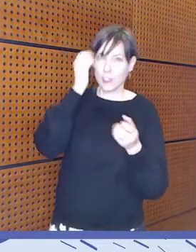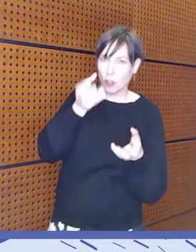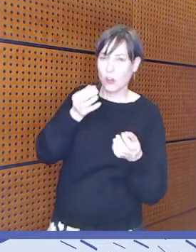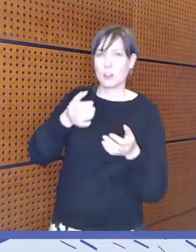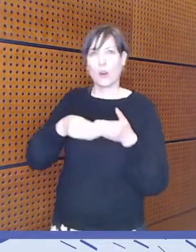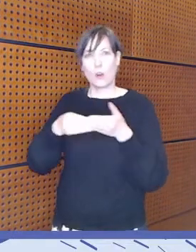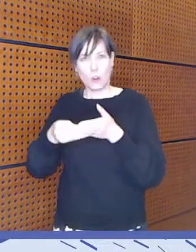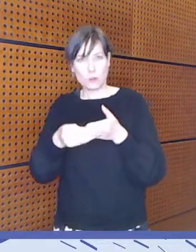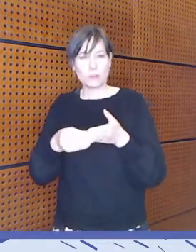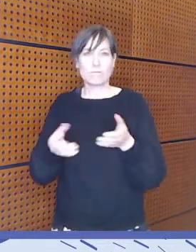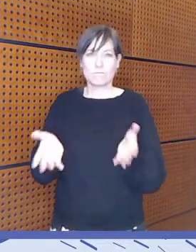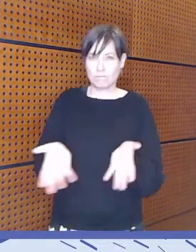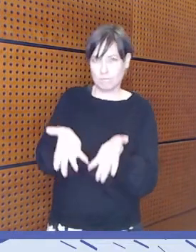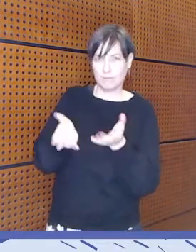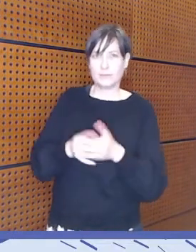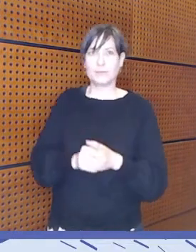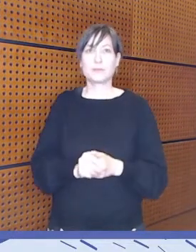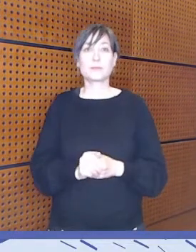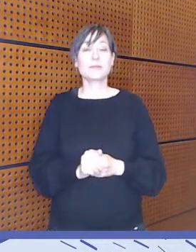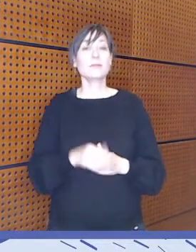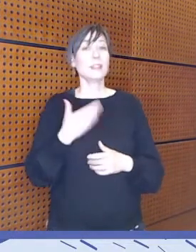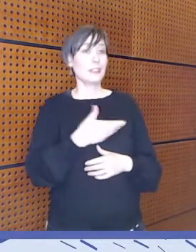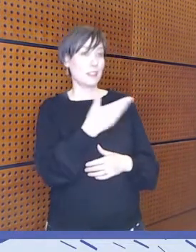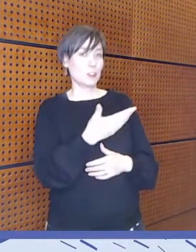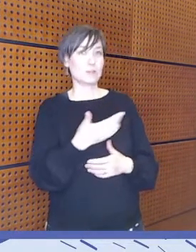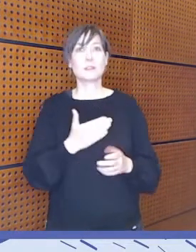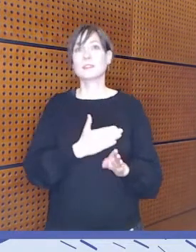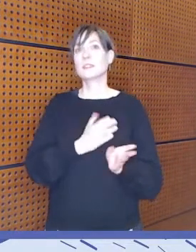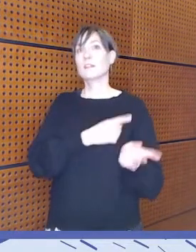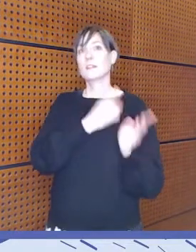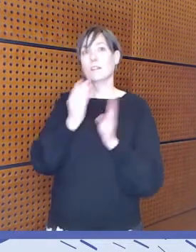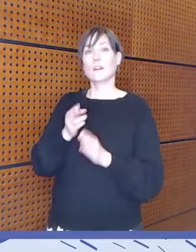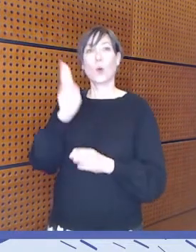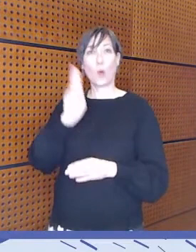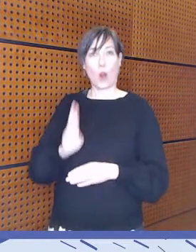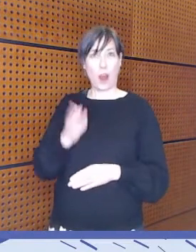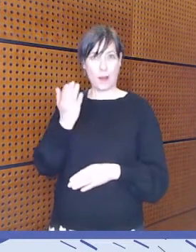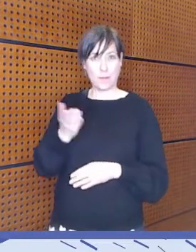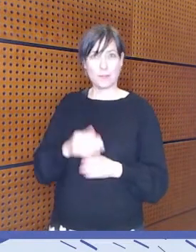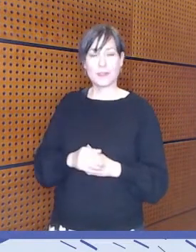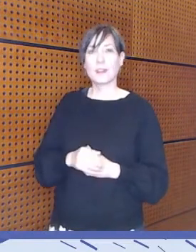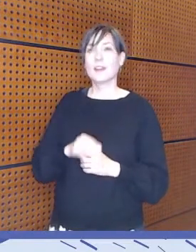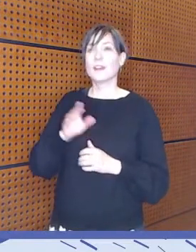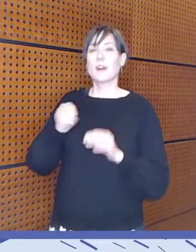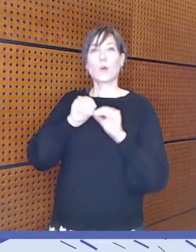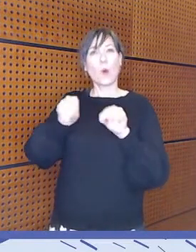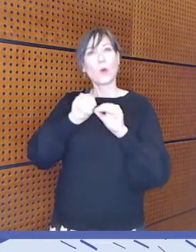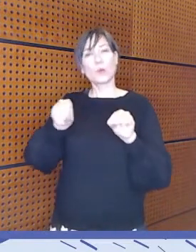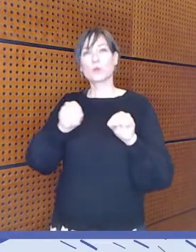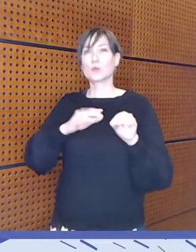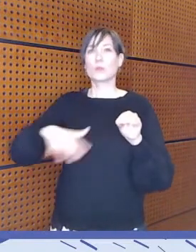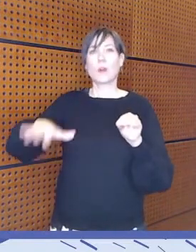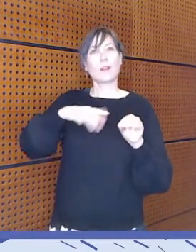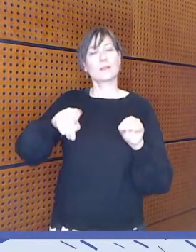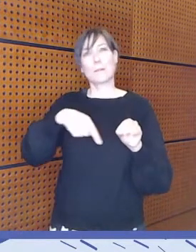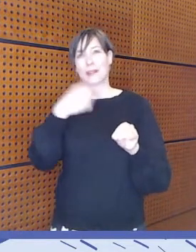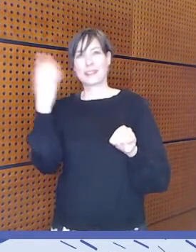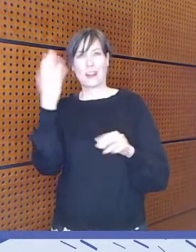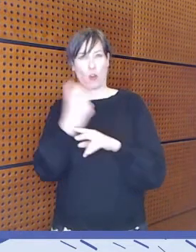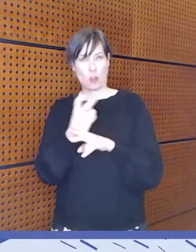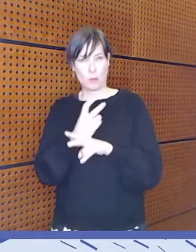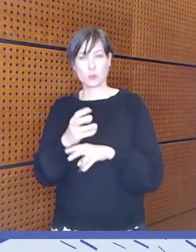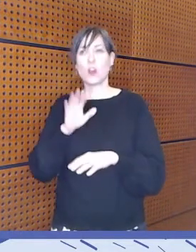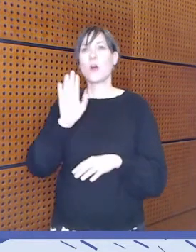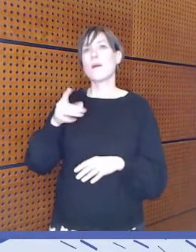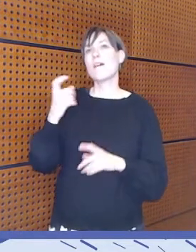Kiitos. No siirrytään sitten Ullaan. Sinulla on pitkä kokemus koulutuspuolelta ja väitöskirjatutkimuksesi